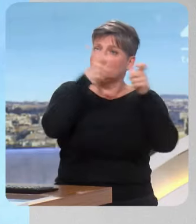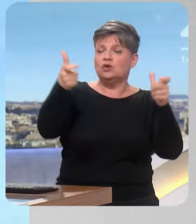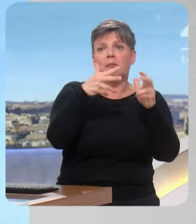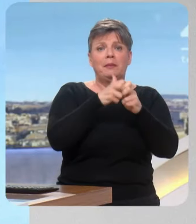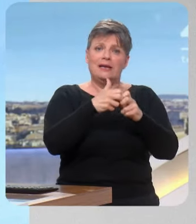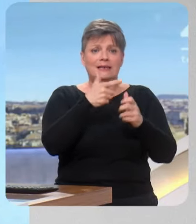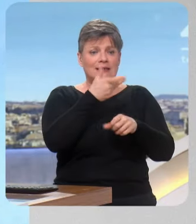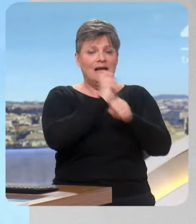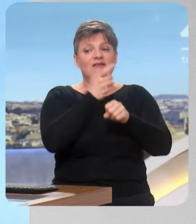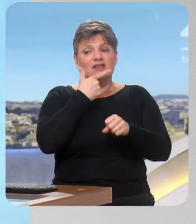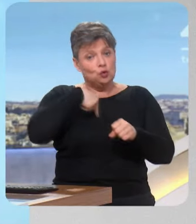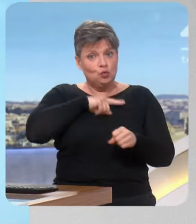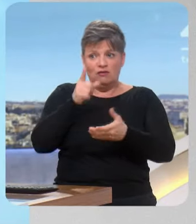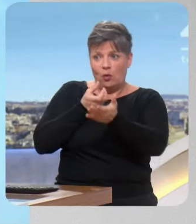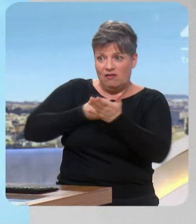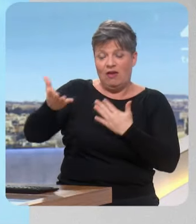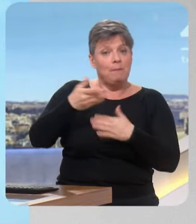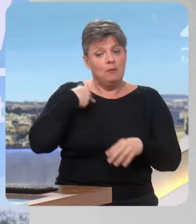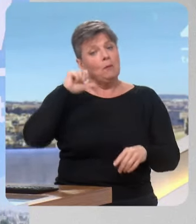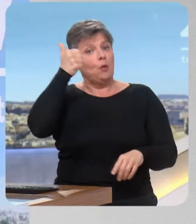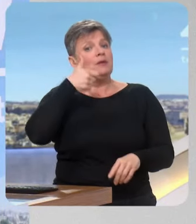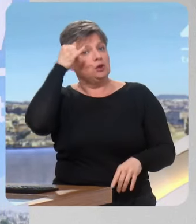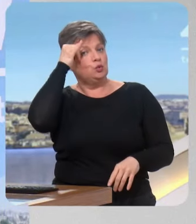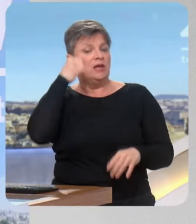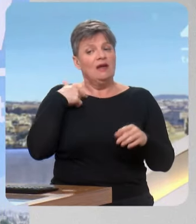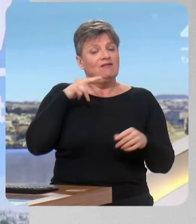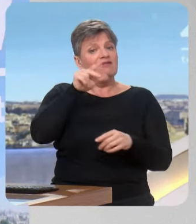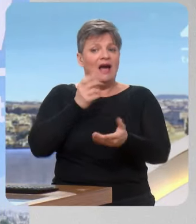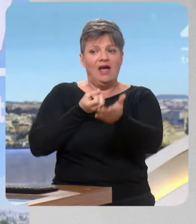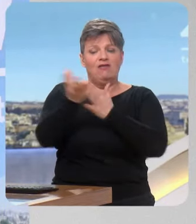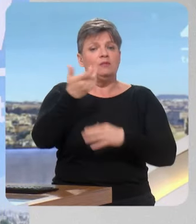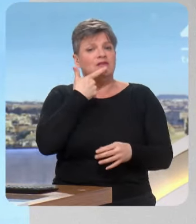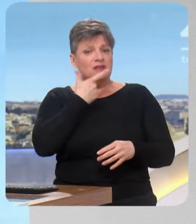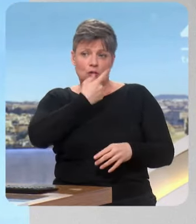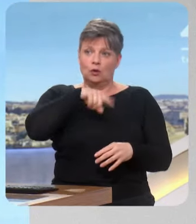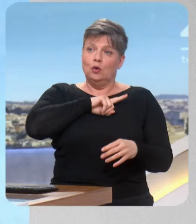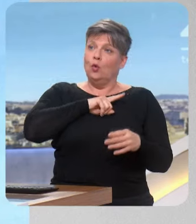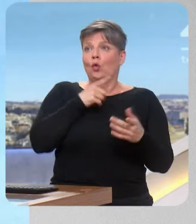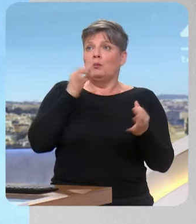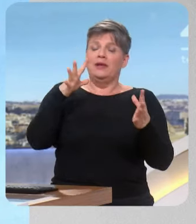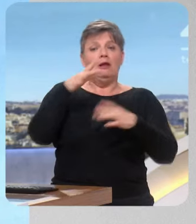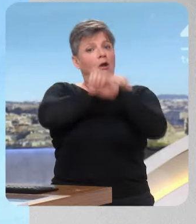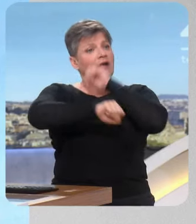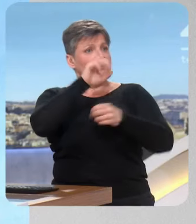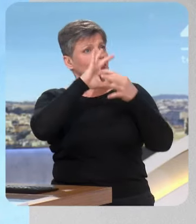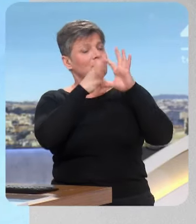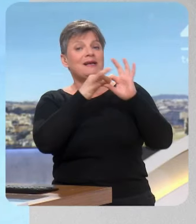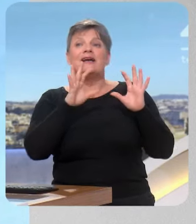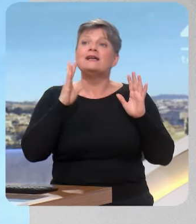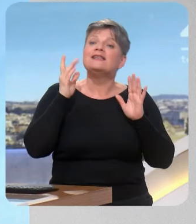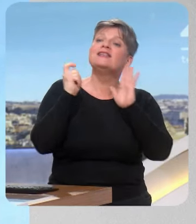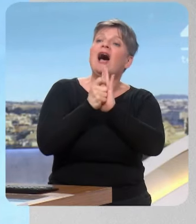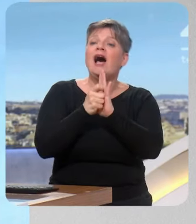'informer le consommateur. À partir du 1er juillet, vous devrez mettre un petit panneau. On va être obligé de le faire. C'est comme si on nous demandait d'organiser les Jeux olympiques sans avoir la date